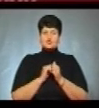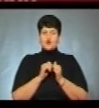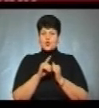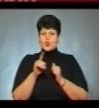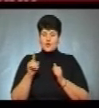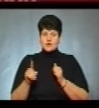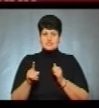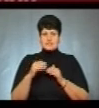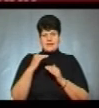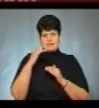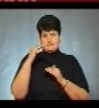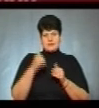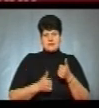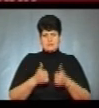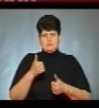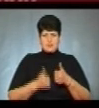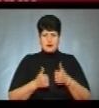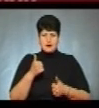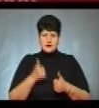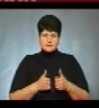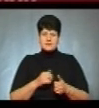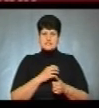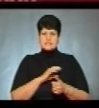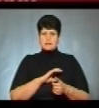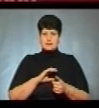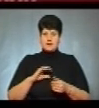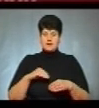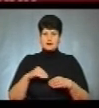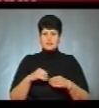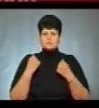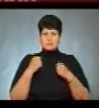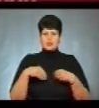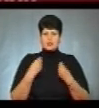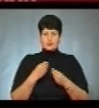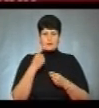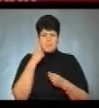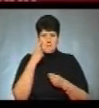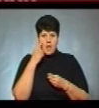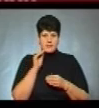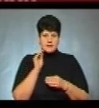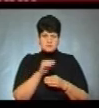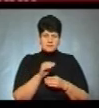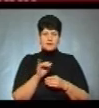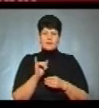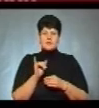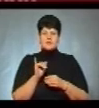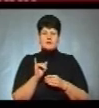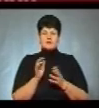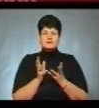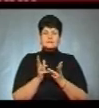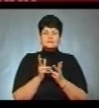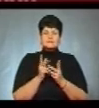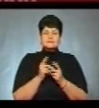ран змагань і за кожний готунок медалі спортсмену нараховується певна кількість балів. І, відповідно, до нарахованої